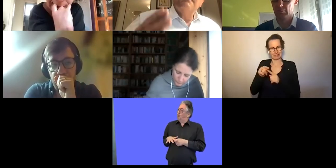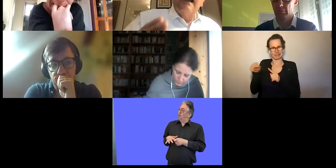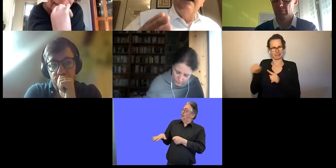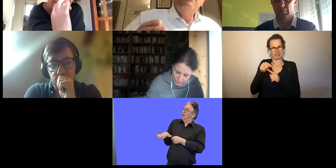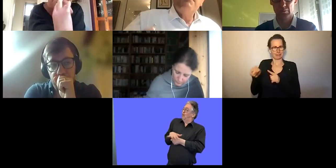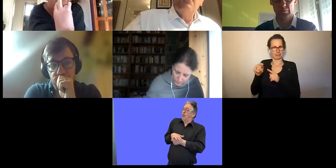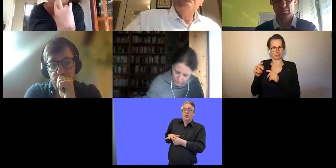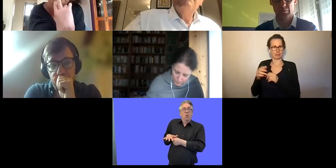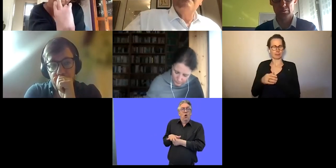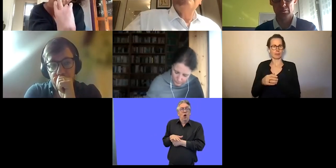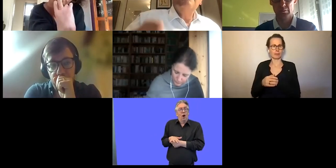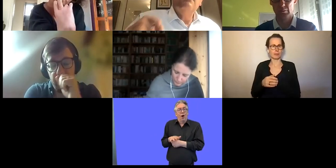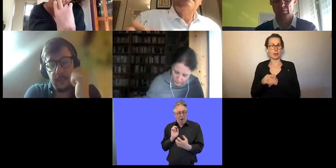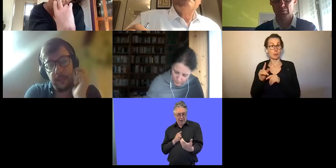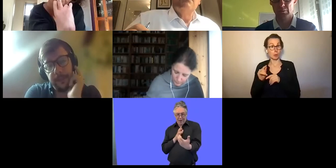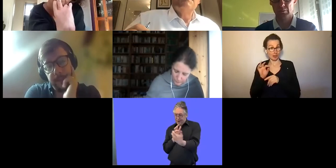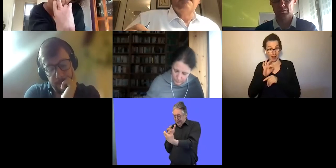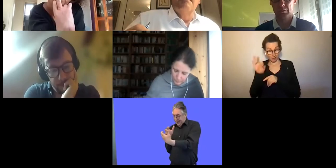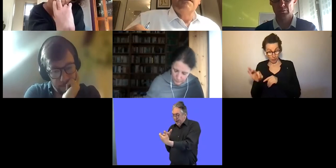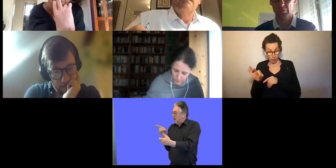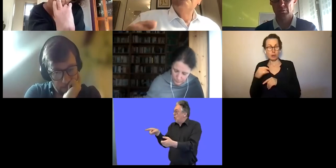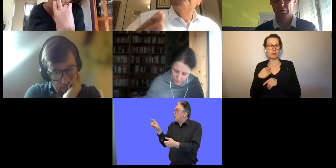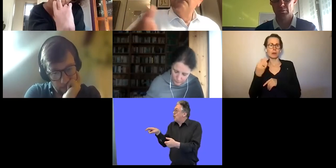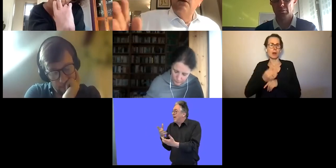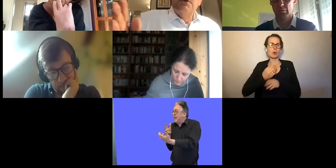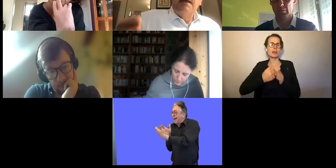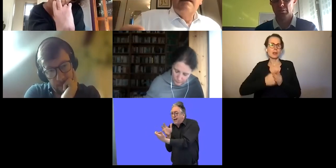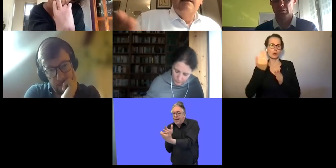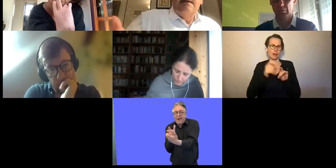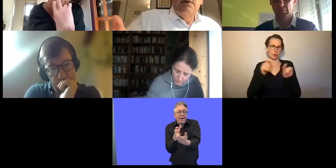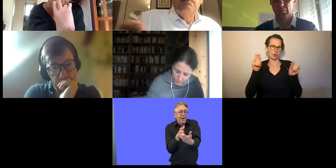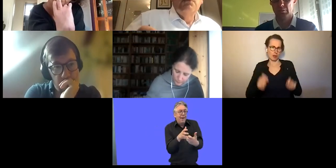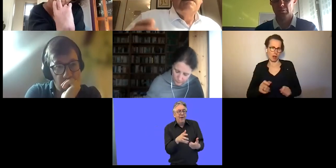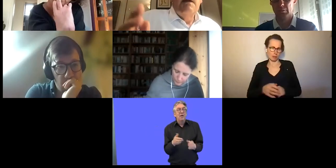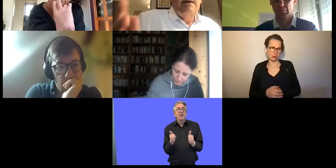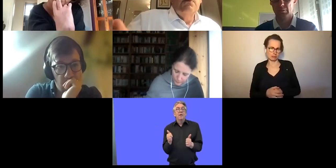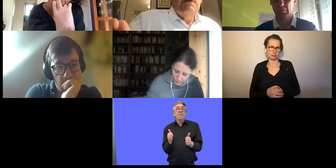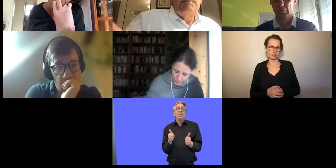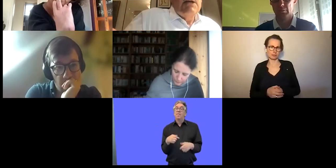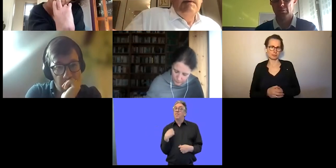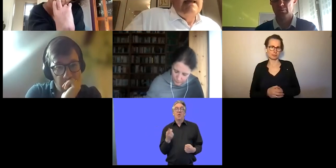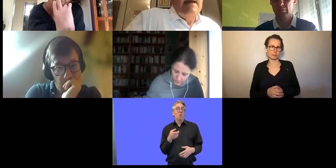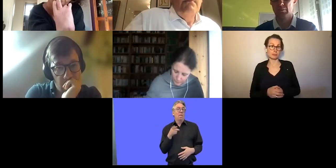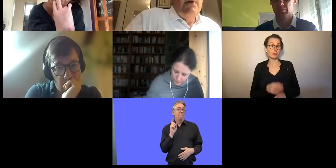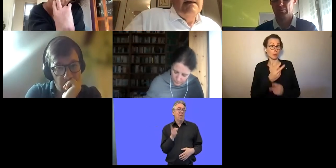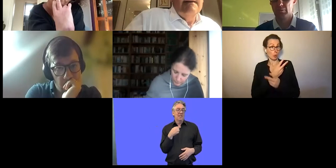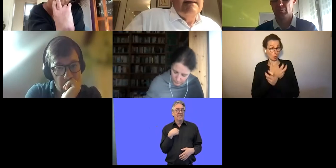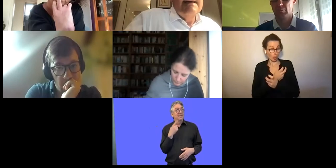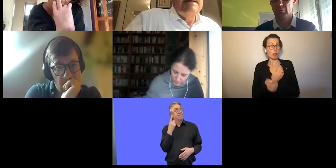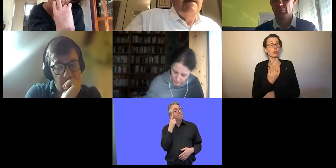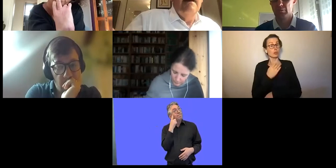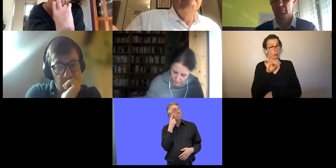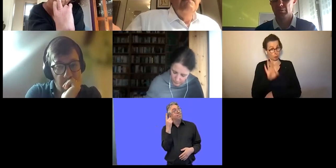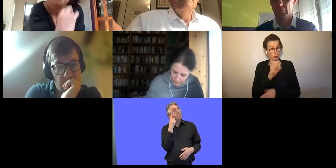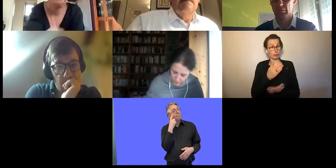Und dafür brauchen wir einen Innovationsrahmen. Österreich hat dazu ein gutes Beispiel gegeben vor etwa